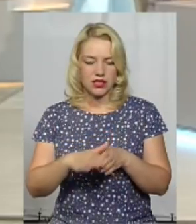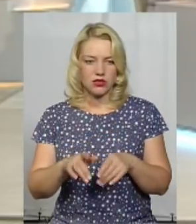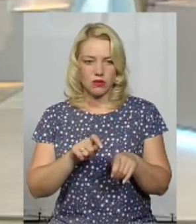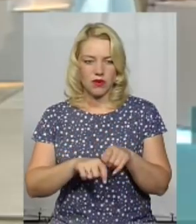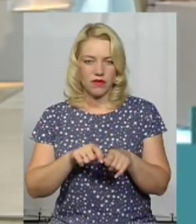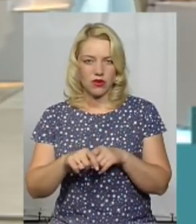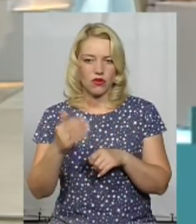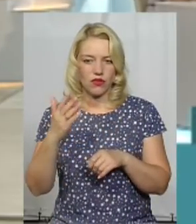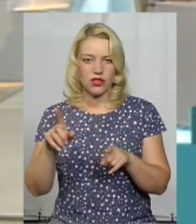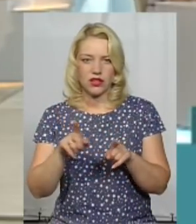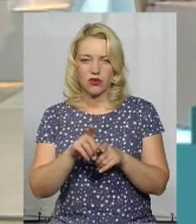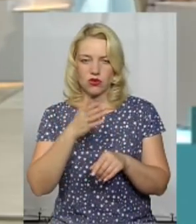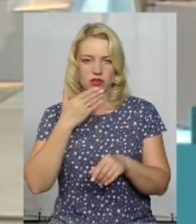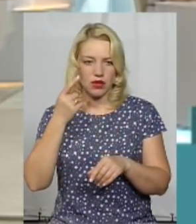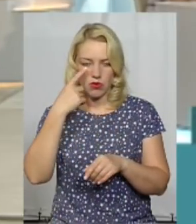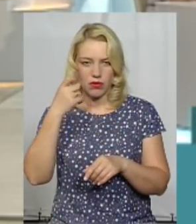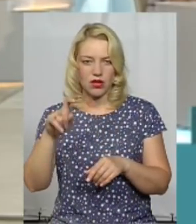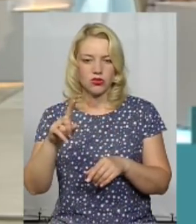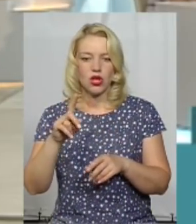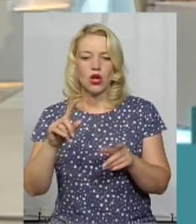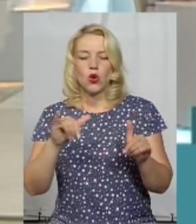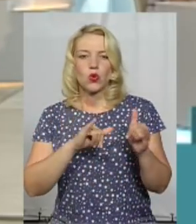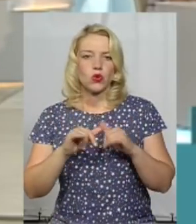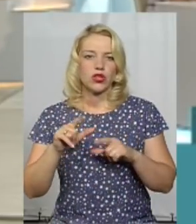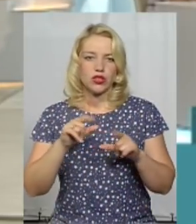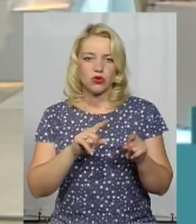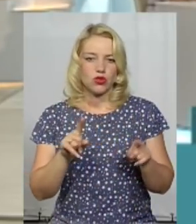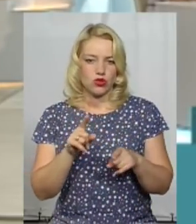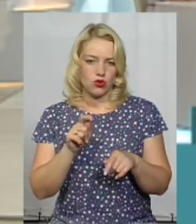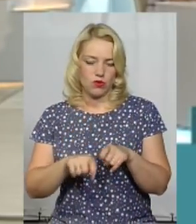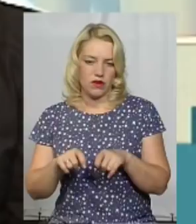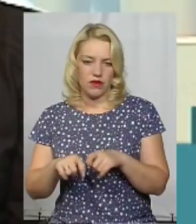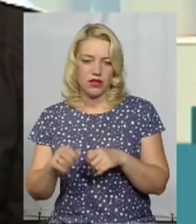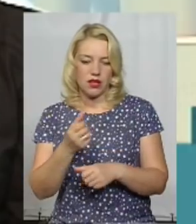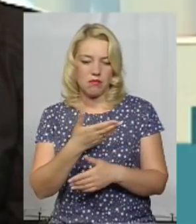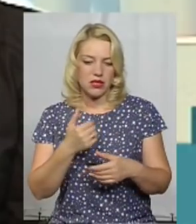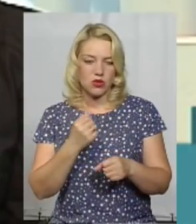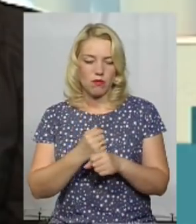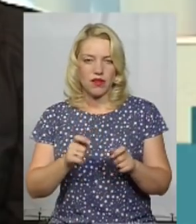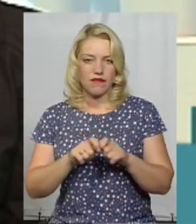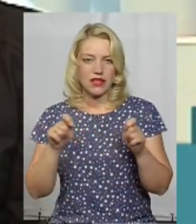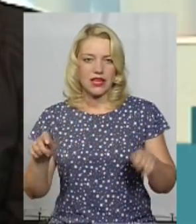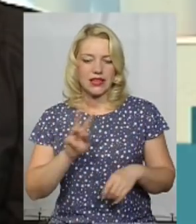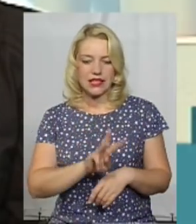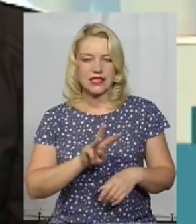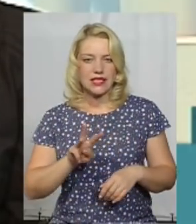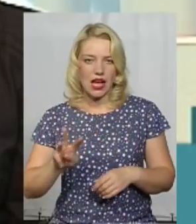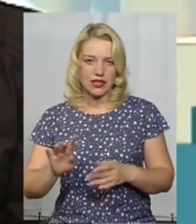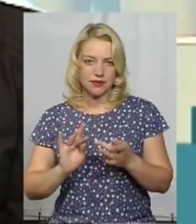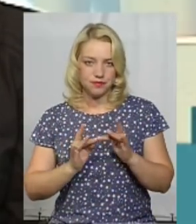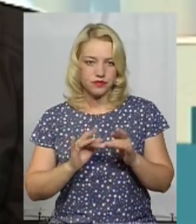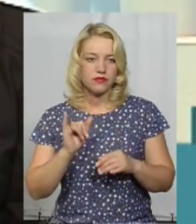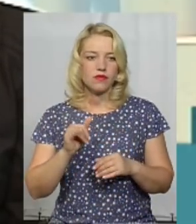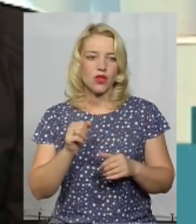перевірку, вони теж не попереджують, куди вони до чого перевіряють. Ми зробили відкритий сайт. У нас є сайт. Кожна людина може